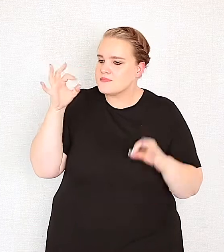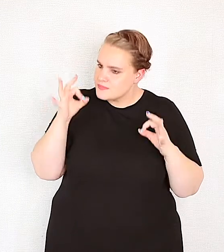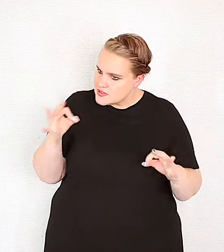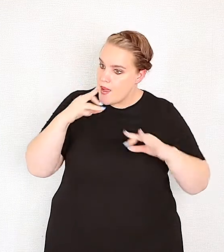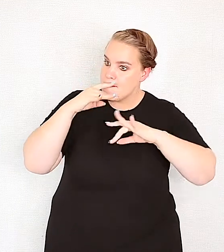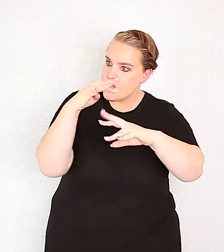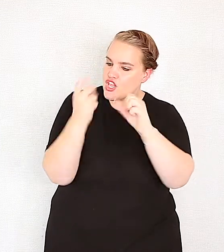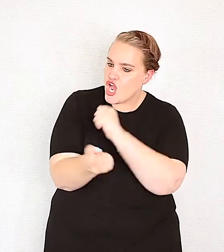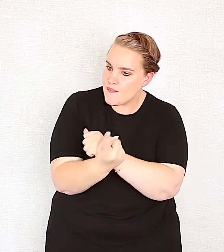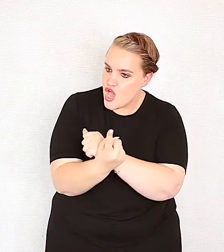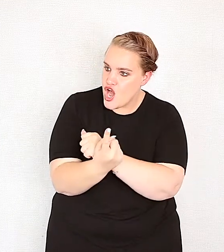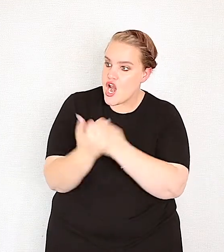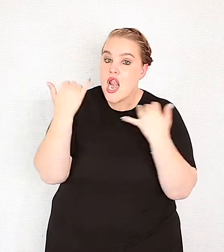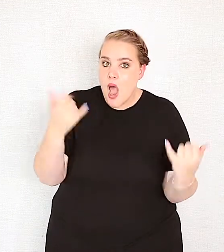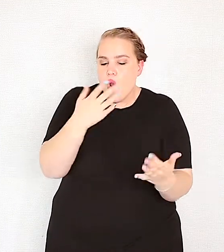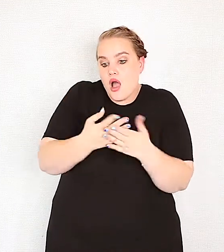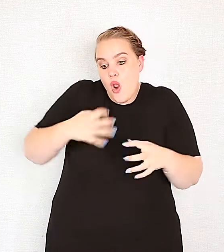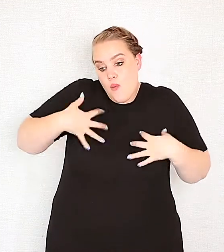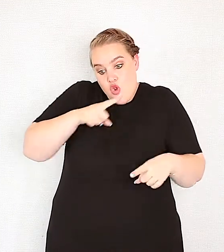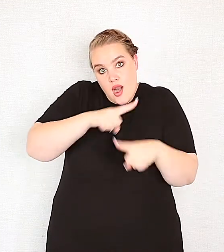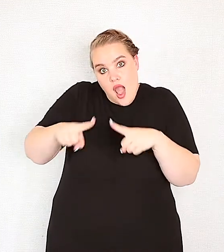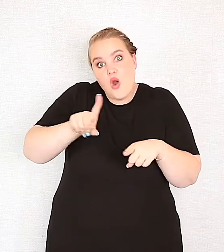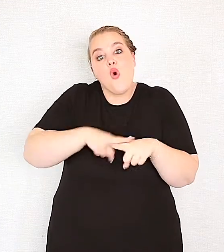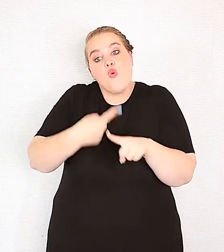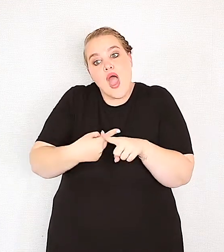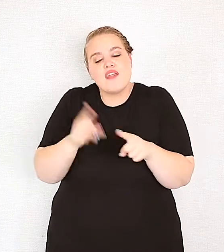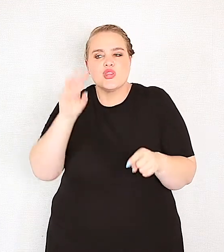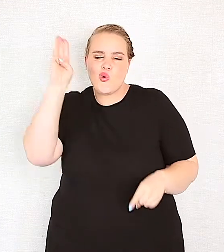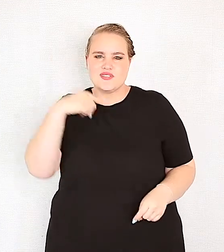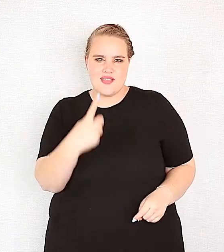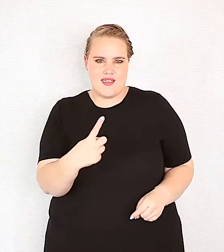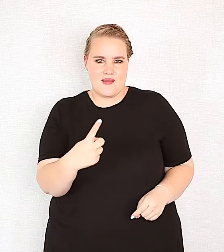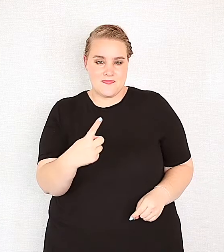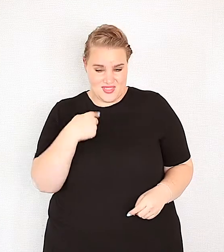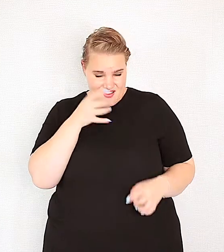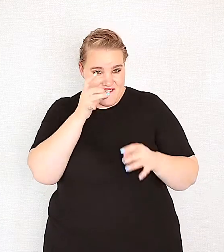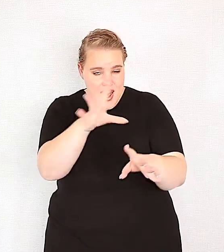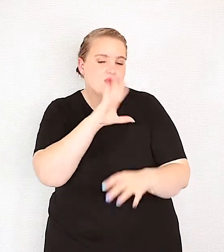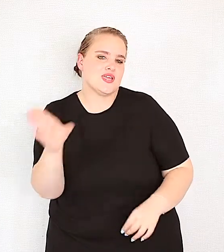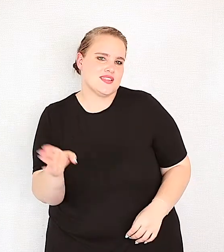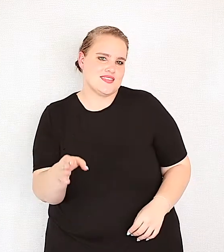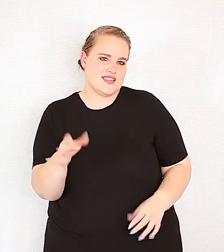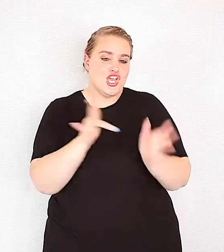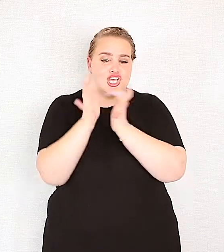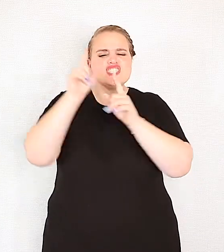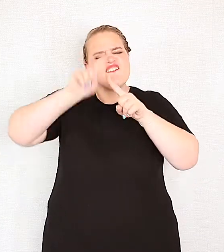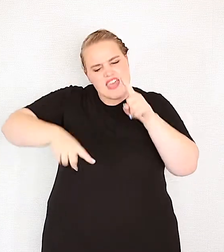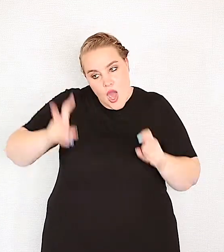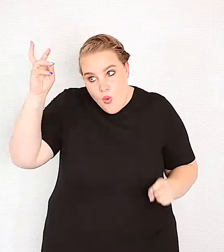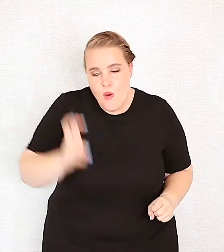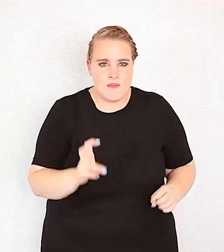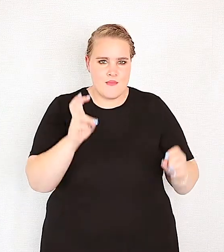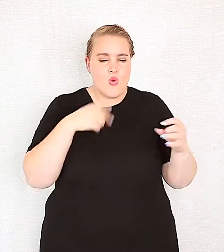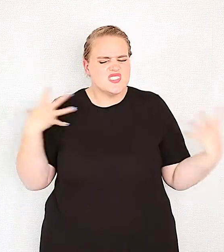is voorspel en het gebeur, en skiele kan ek opgewonde raak, oor ander geskrifte, wat ook oor het sê, maar oor ek sal jou nooit verlaat nie, ek gaan weekom en jou kom haal,